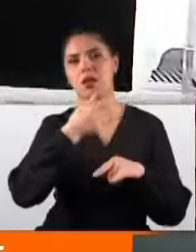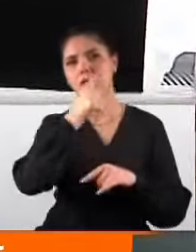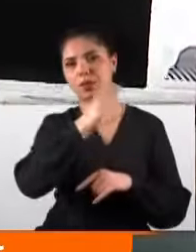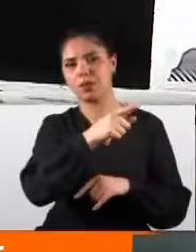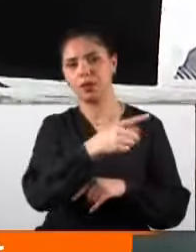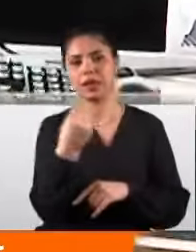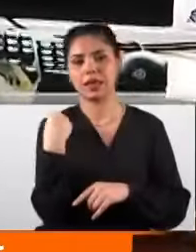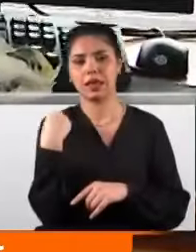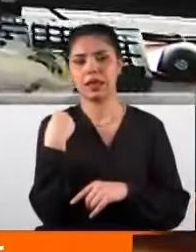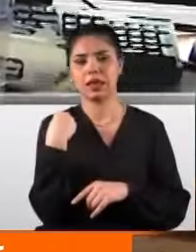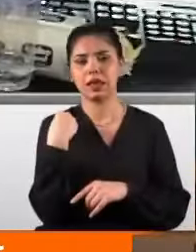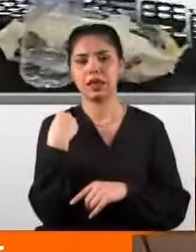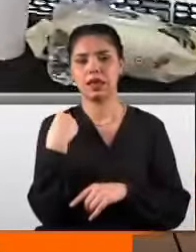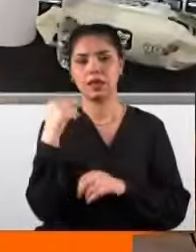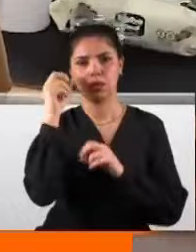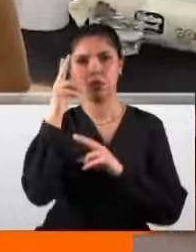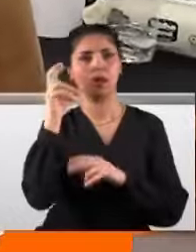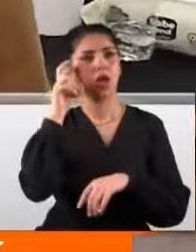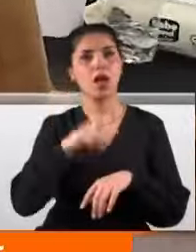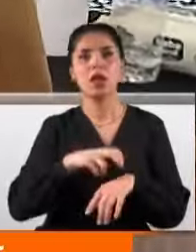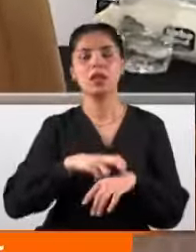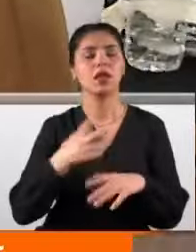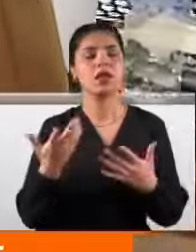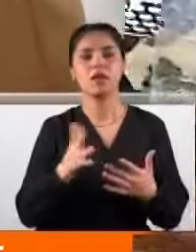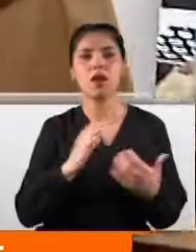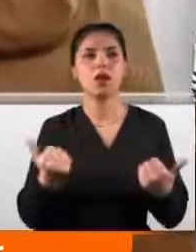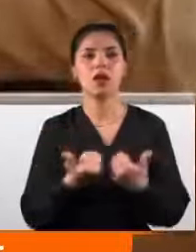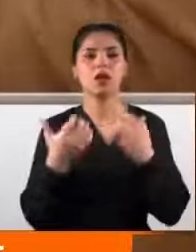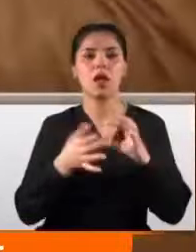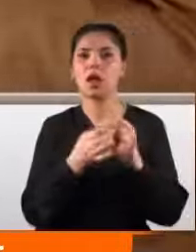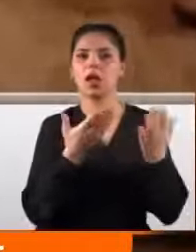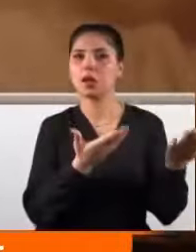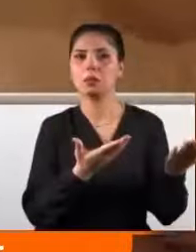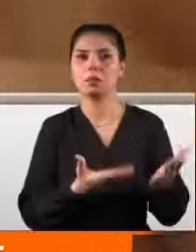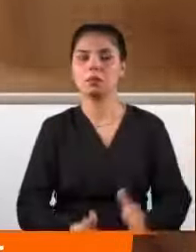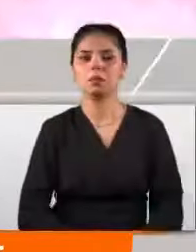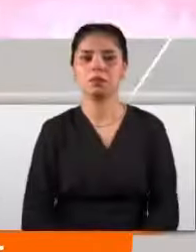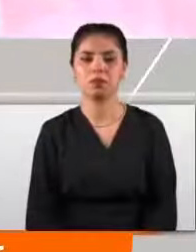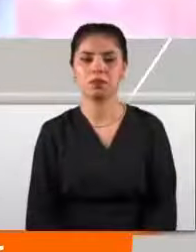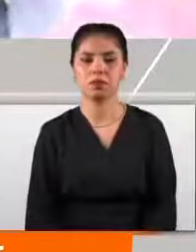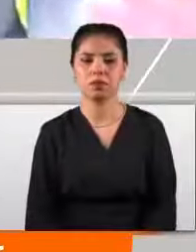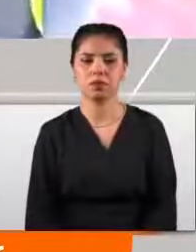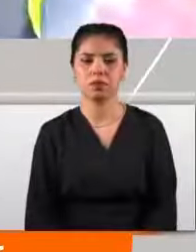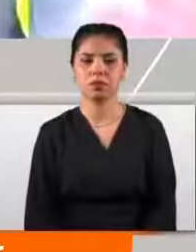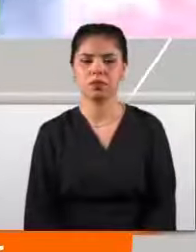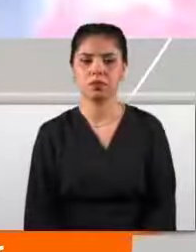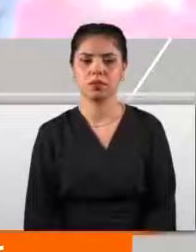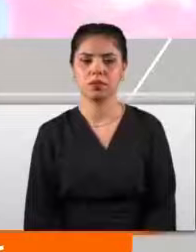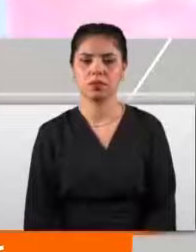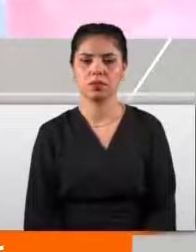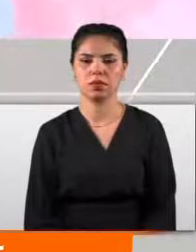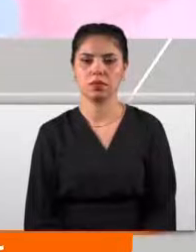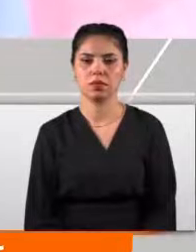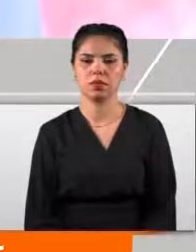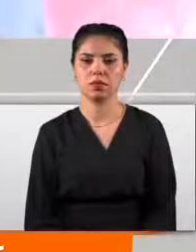O yeni yeni kendine gelebiliyor. Ne hatırlıyorsunuz kazaya dair? Ben kazaya dair hiçbir şey hatırlamıyorum. Hatta kazanın sabahını